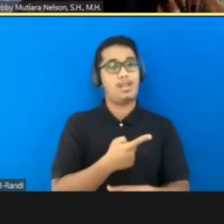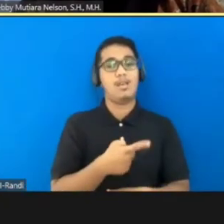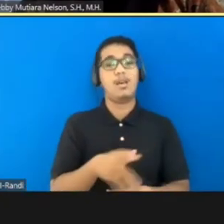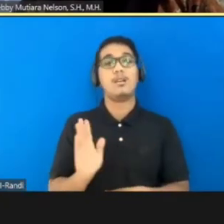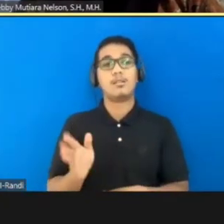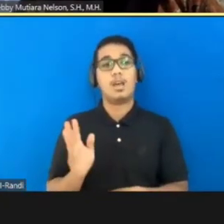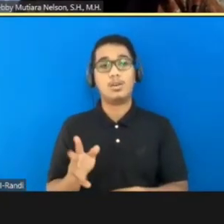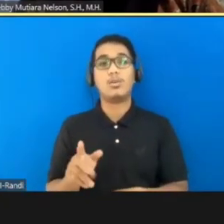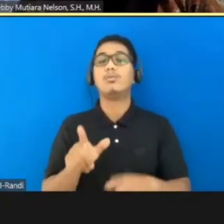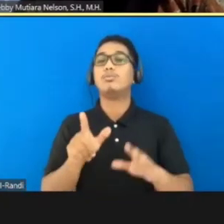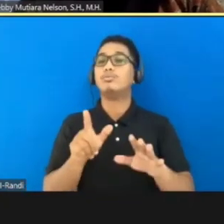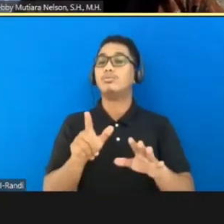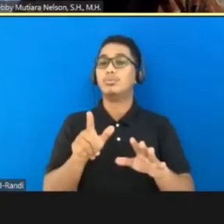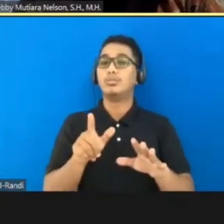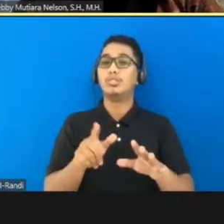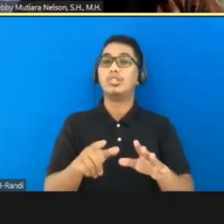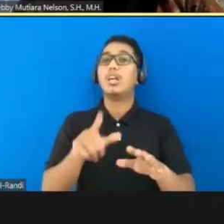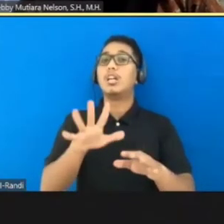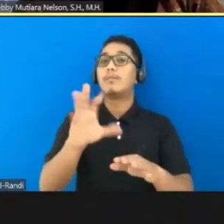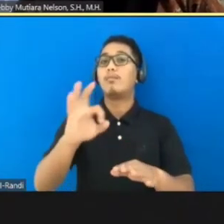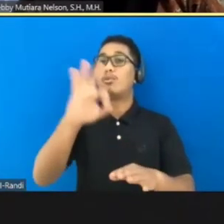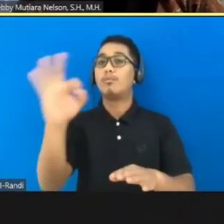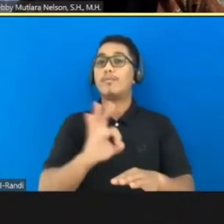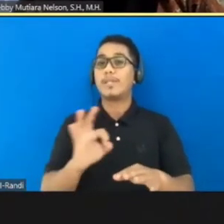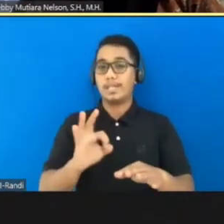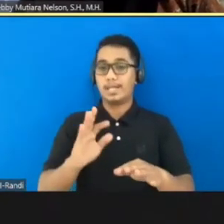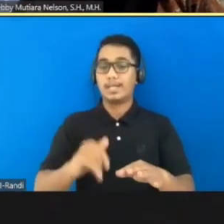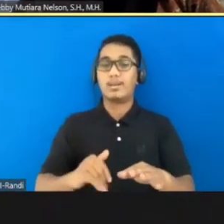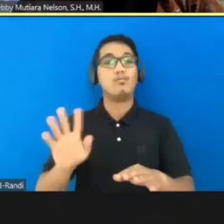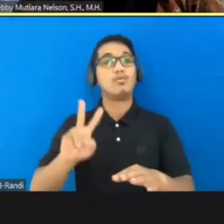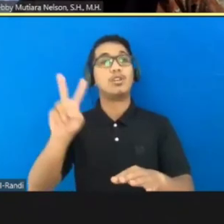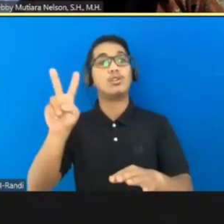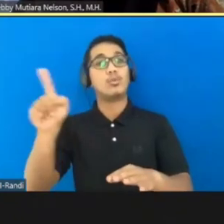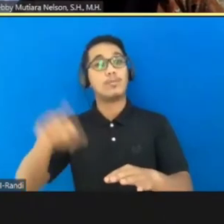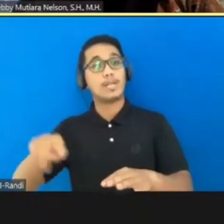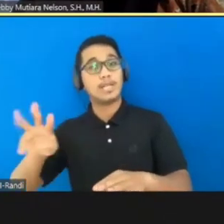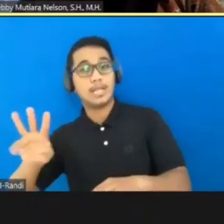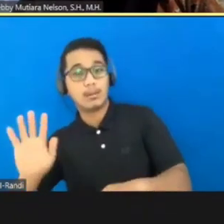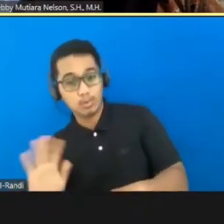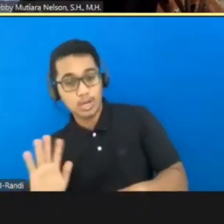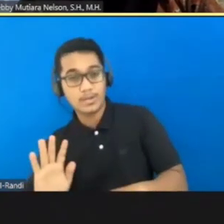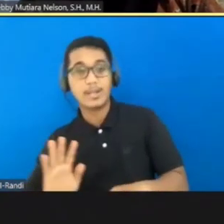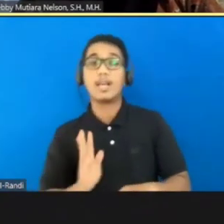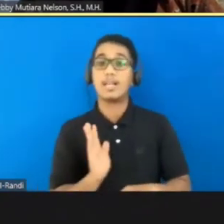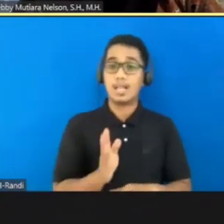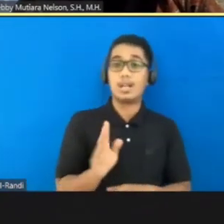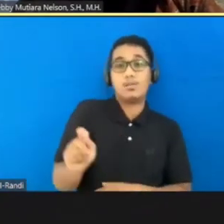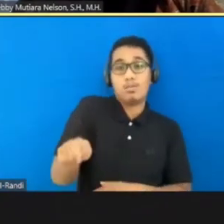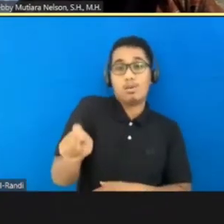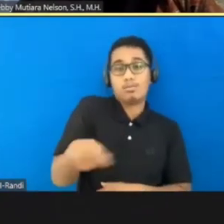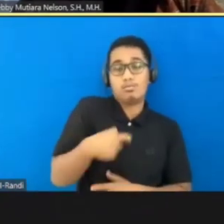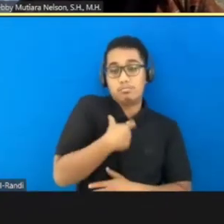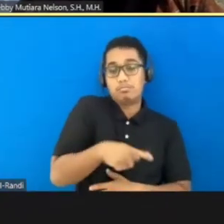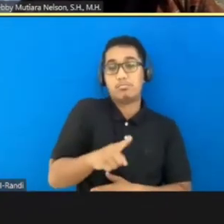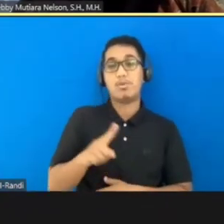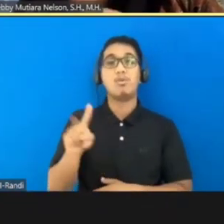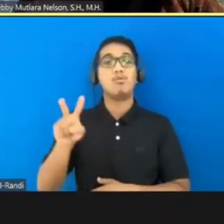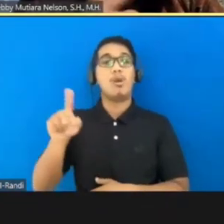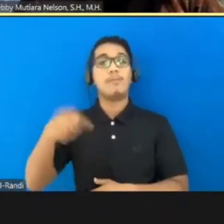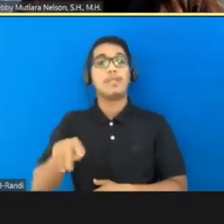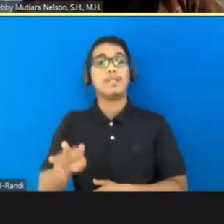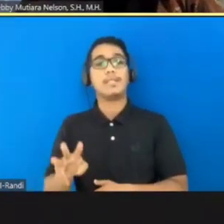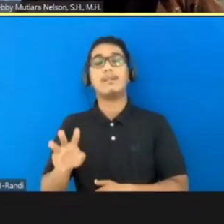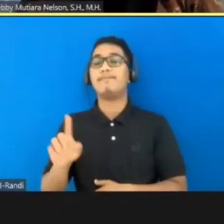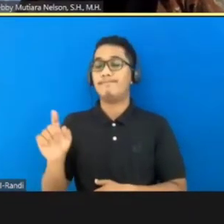% ke bawah. Setengah ke bawahnya bukan 2 per 3 gitu kan. Sementara hakim bisa memutus tidak melebih dari 2 per 3 dari